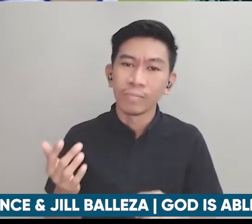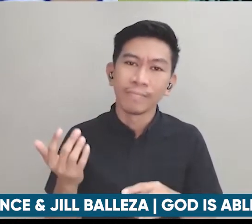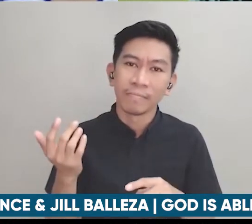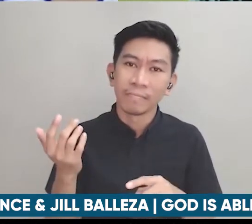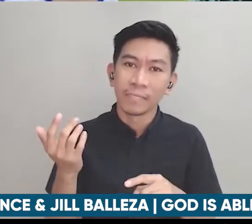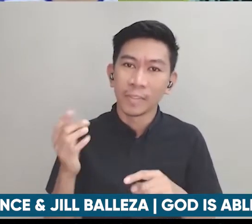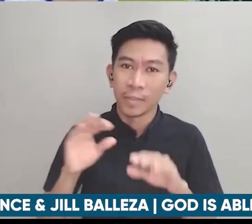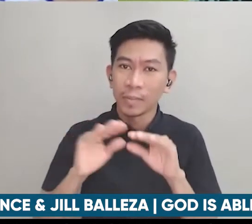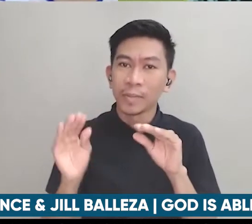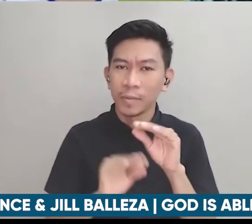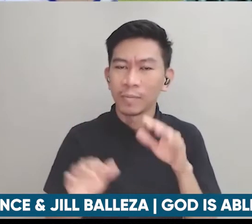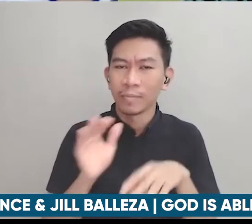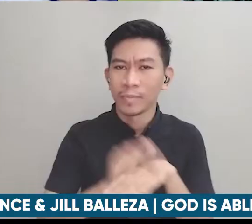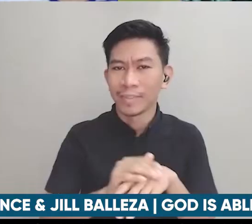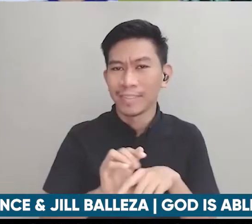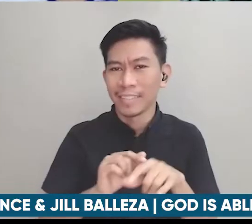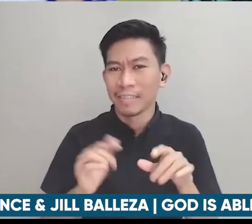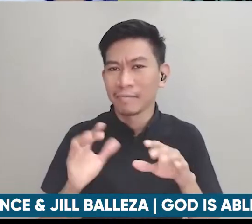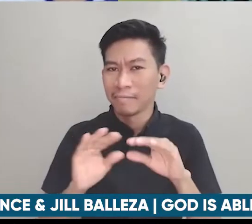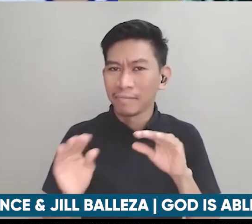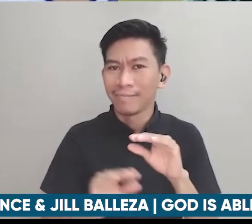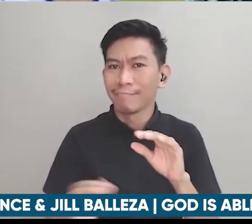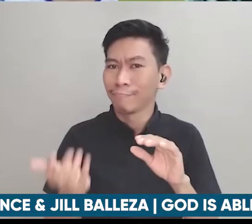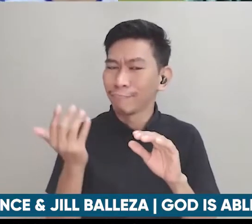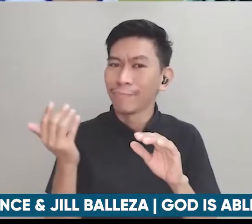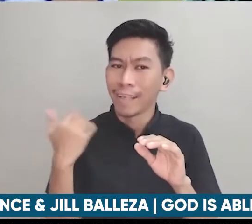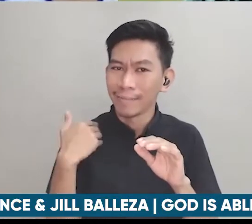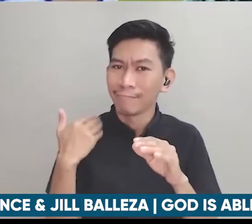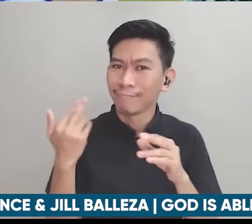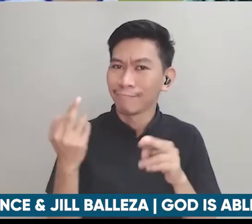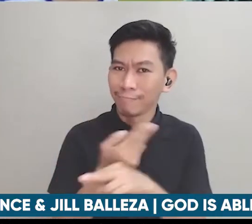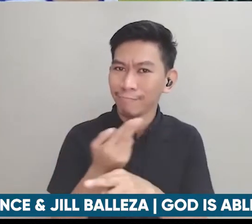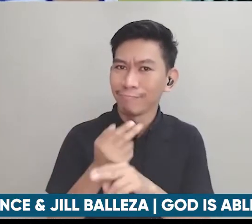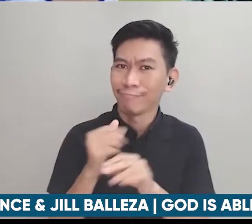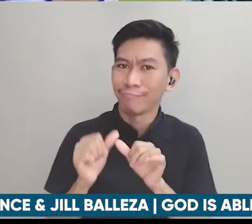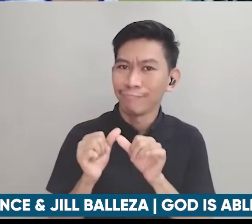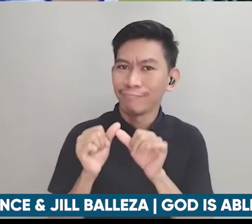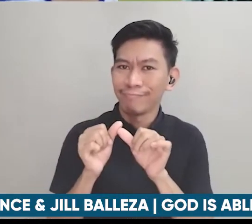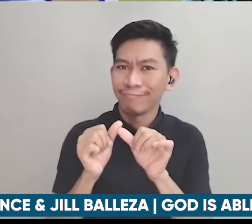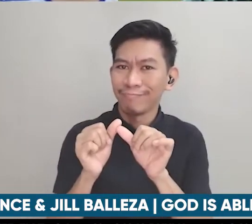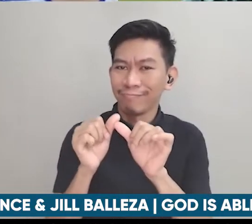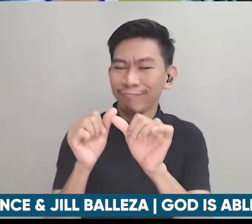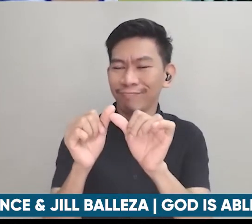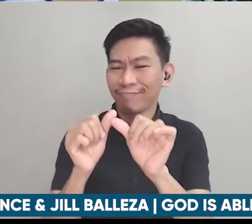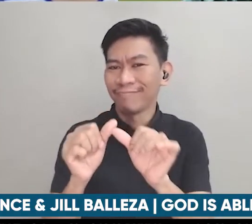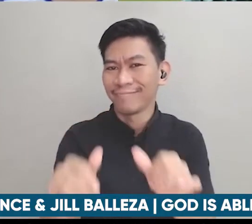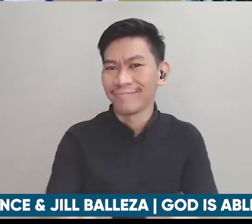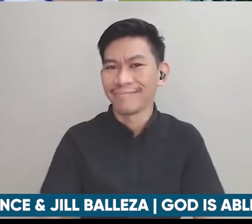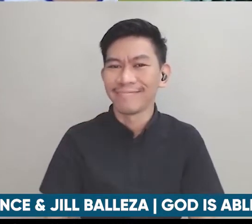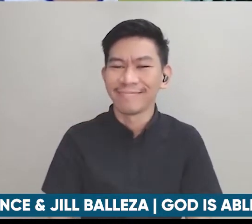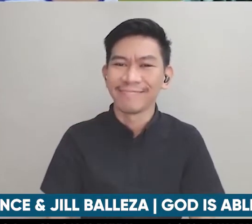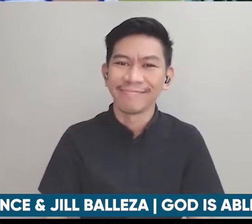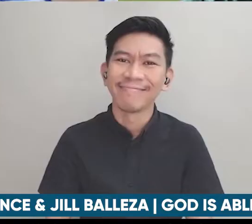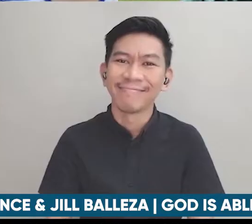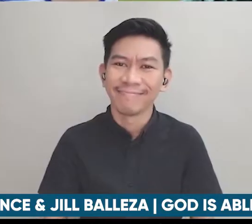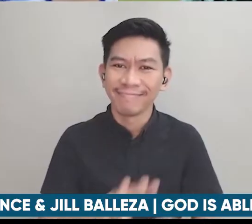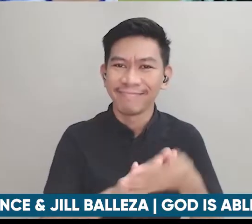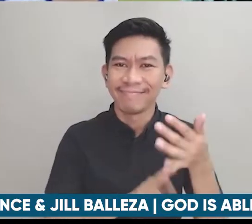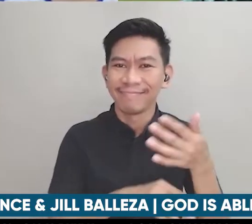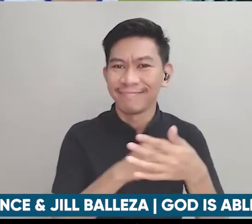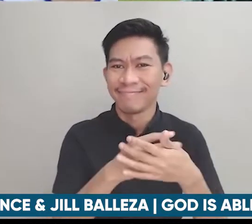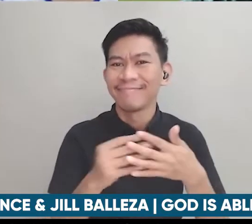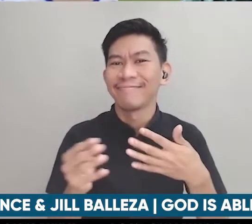we regularly meet walang mintis yun di ba in all occasion talagang laging merong